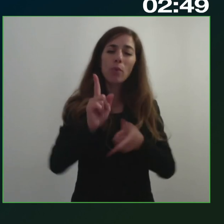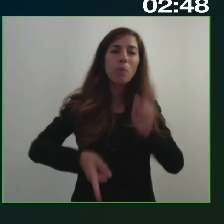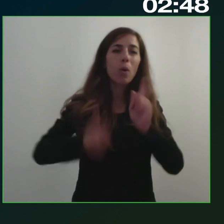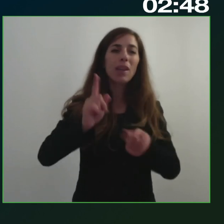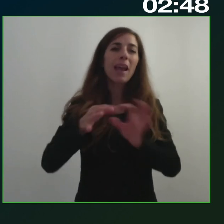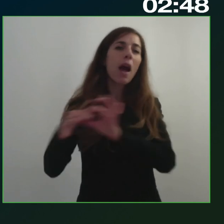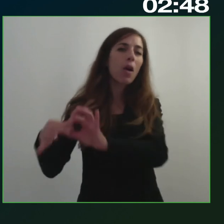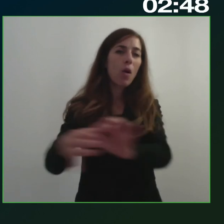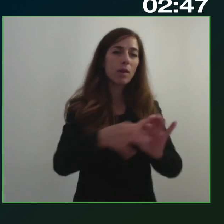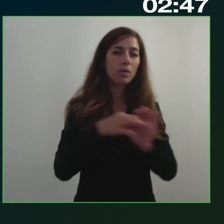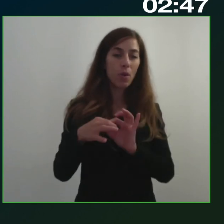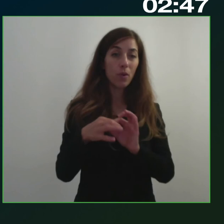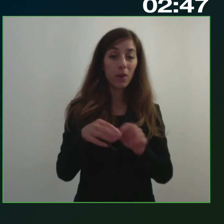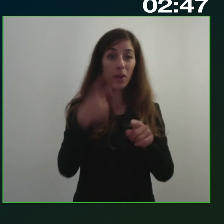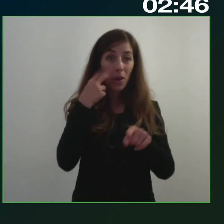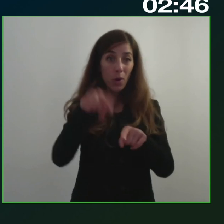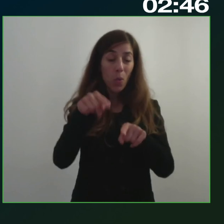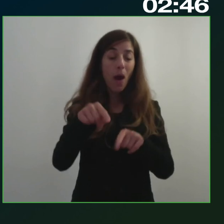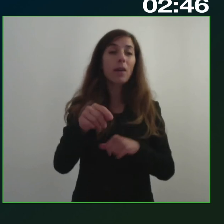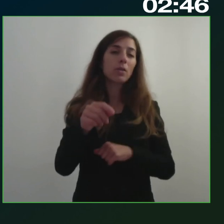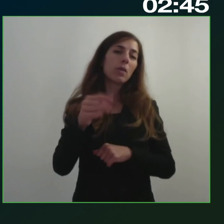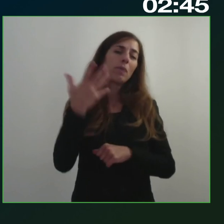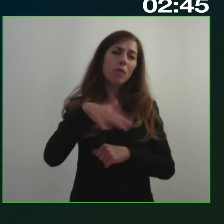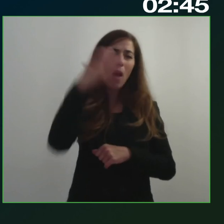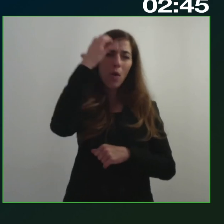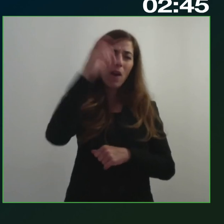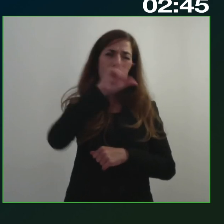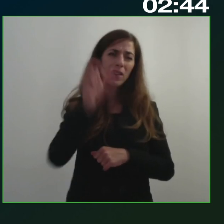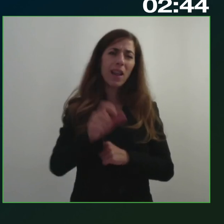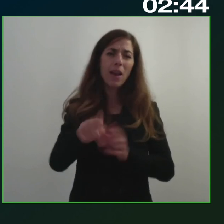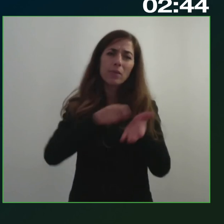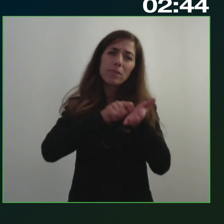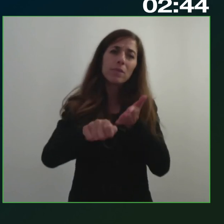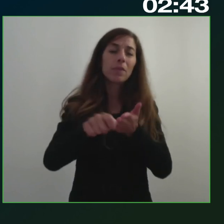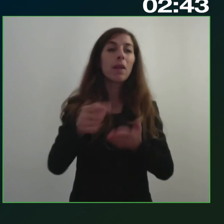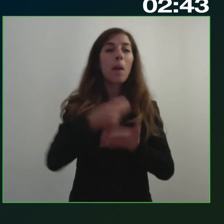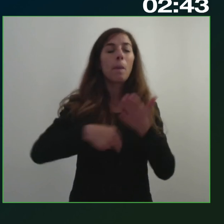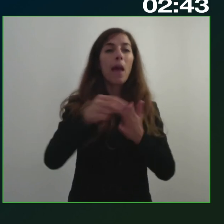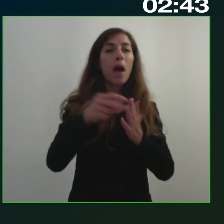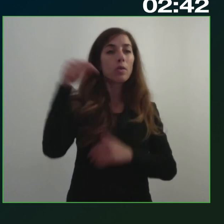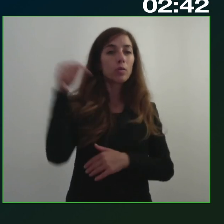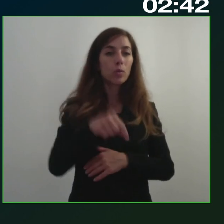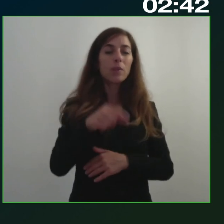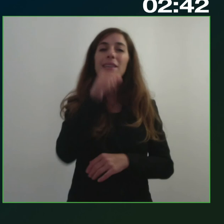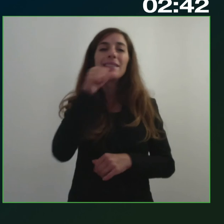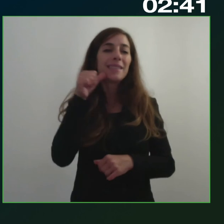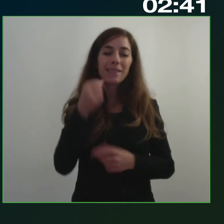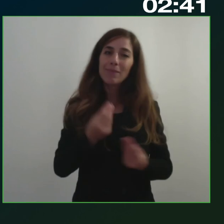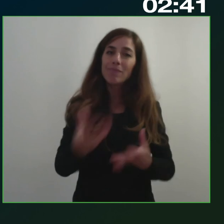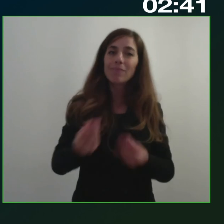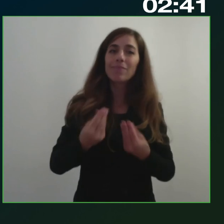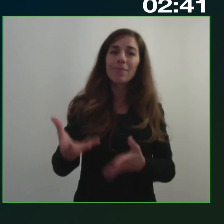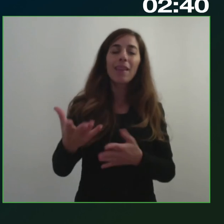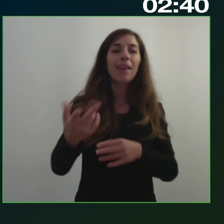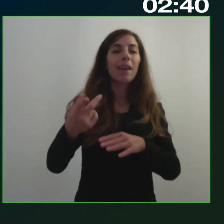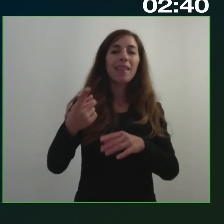questo senso il governo italiano abbiamo visto evidenziato nel piano per il sud l'opportunità di fornire assistenza tecnica alle